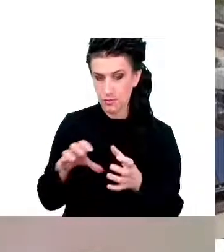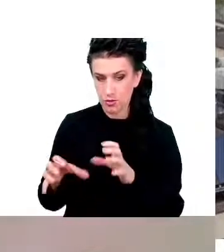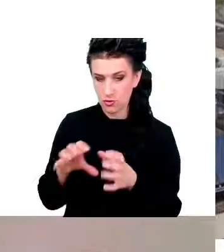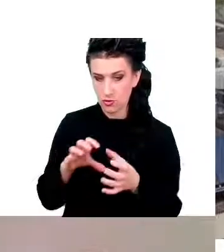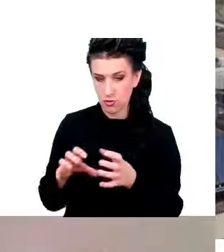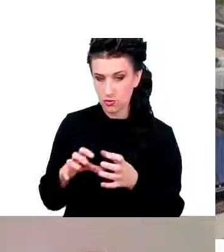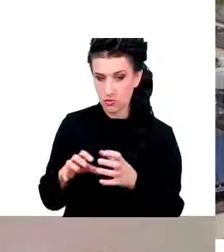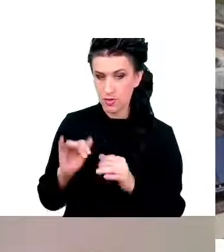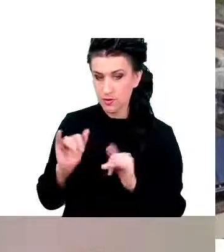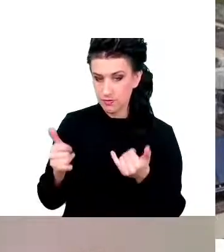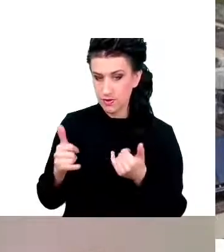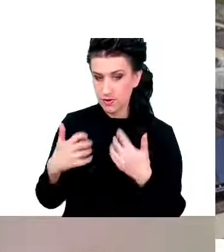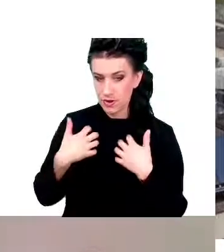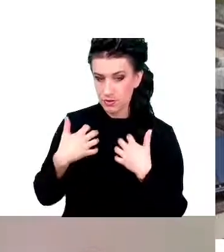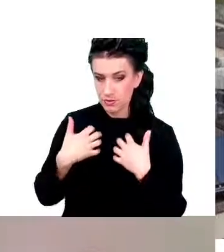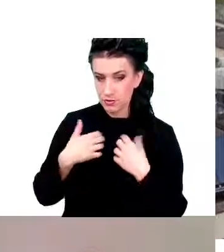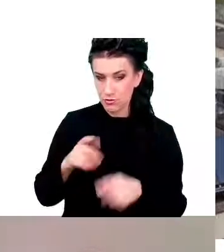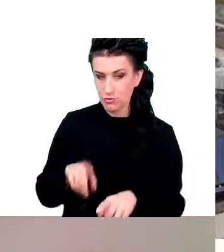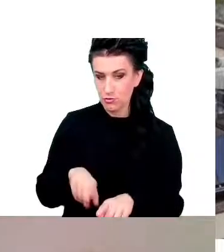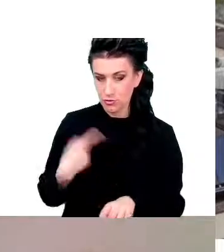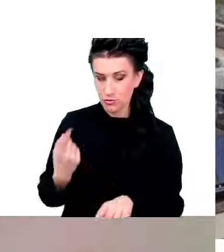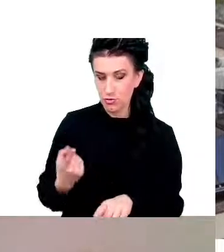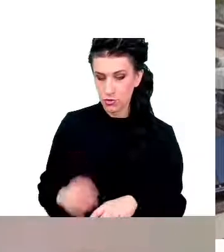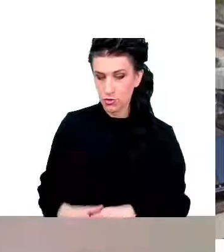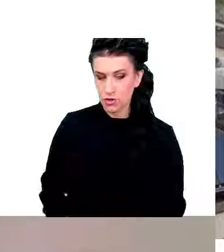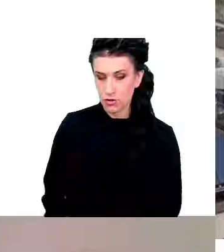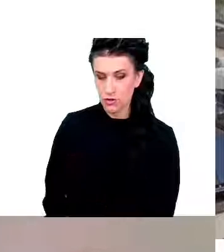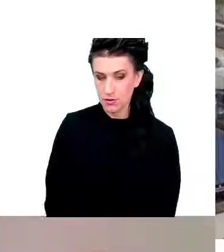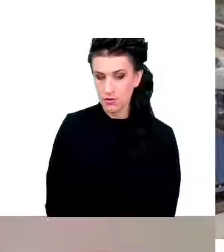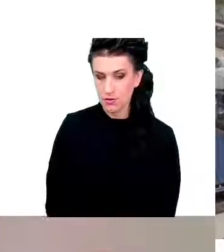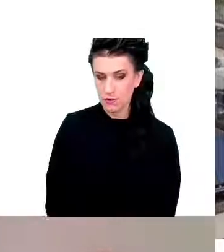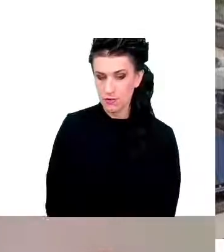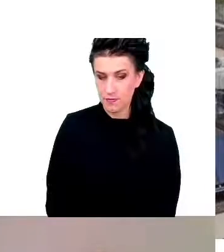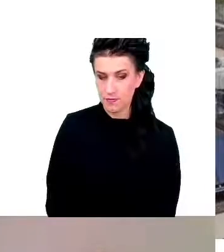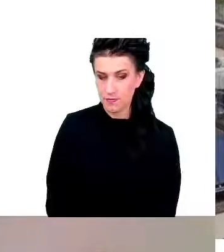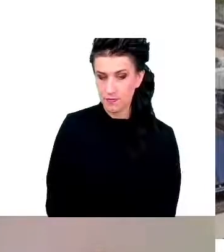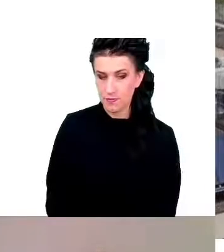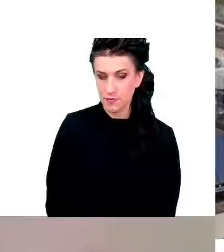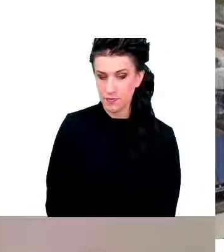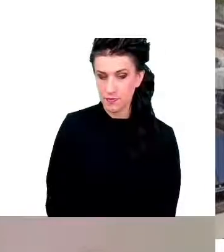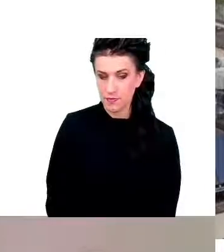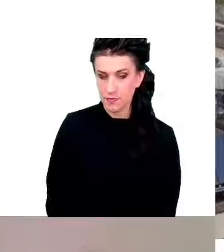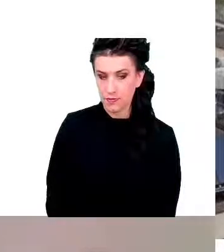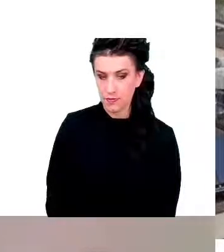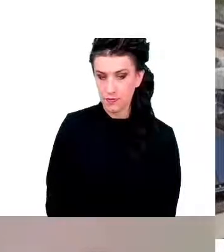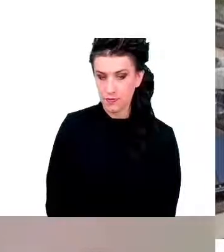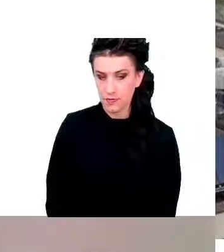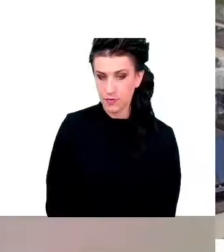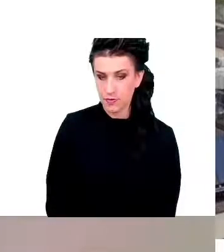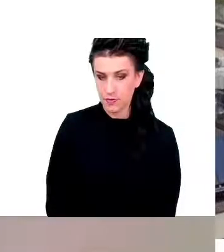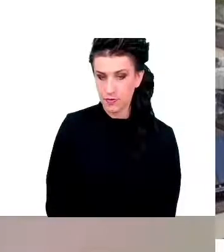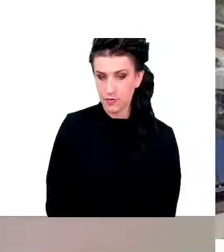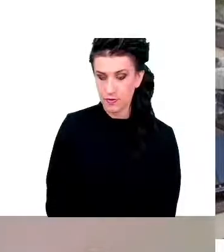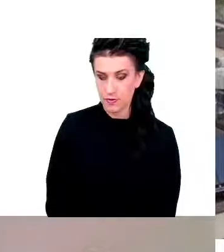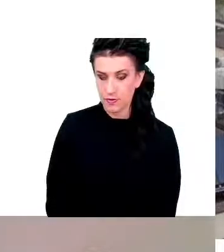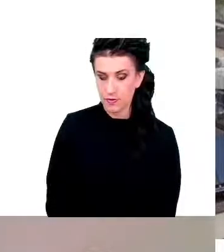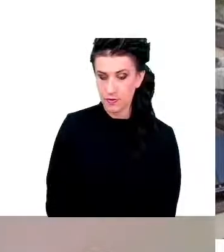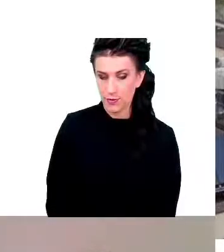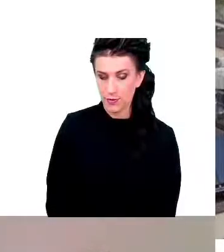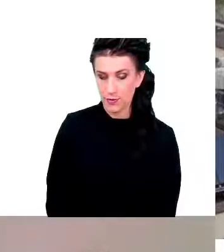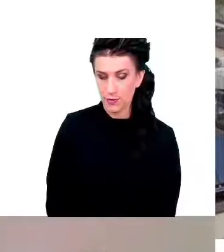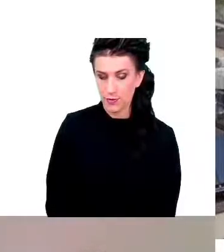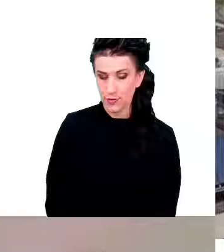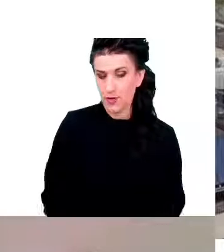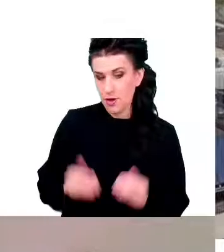mógł żyć dłużej w zdrowiej, czy w lepszej kondycji,